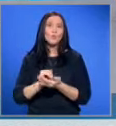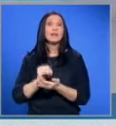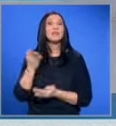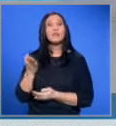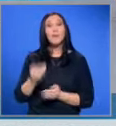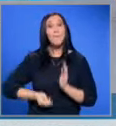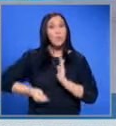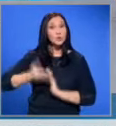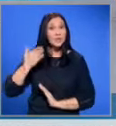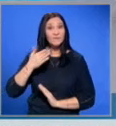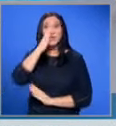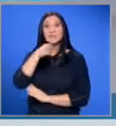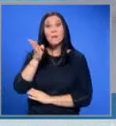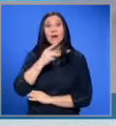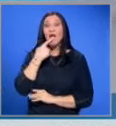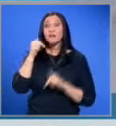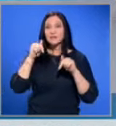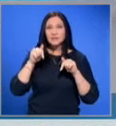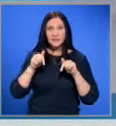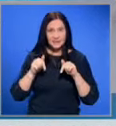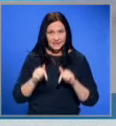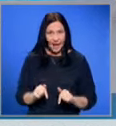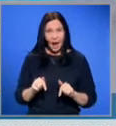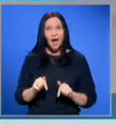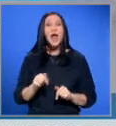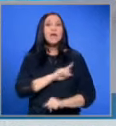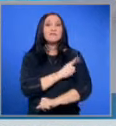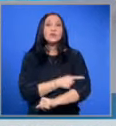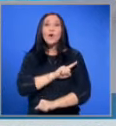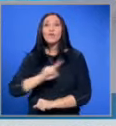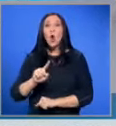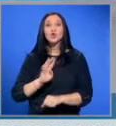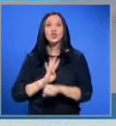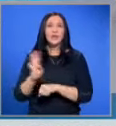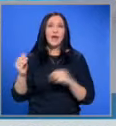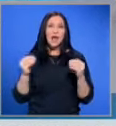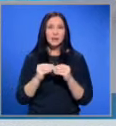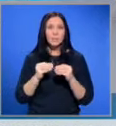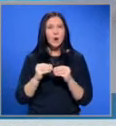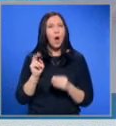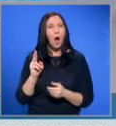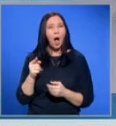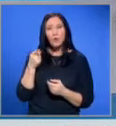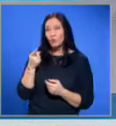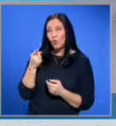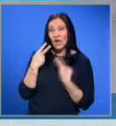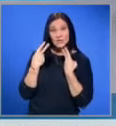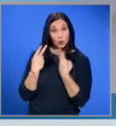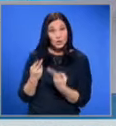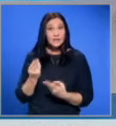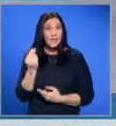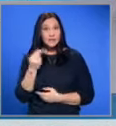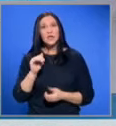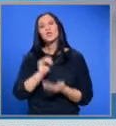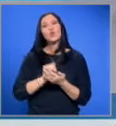там поскъпват. Забраната за сега е в сила до 14 април. Как това се отрази на